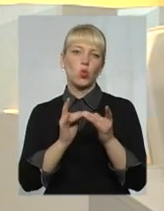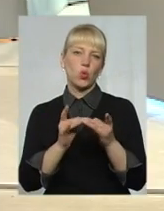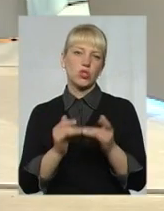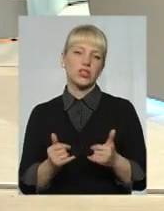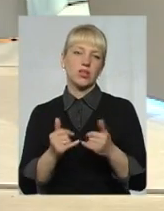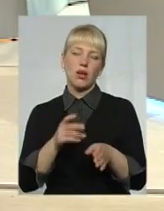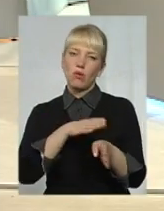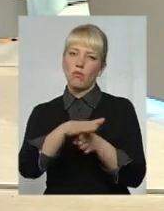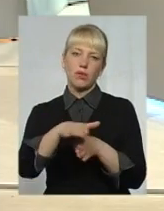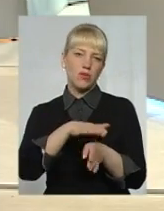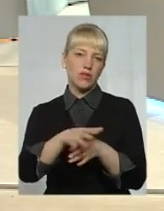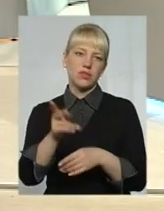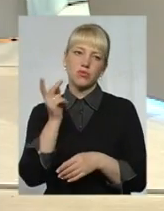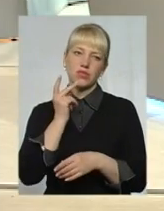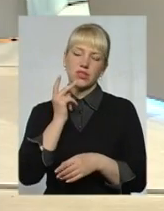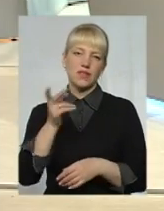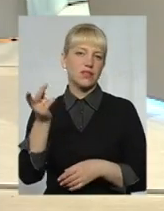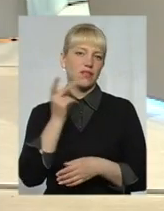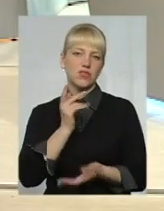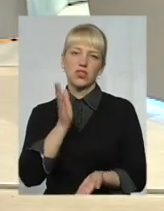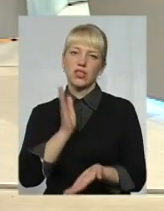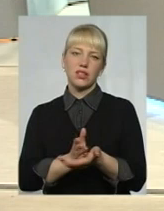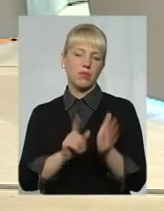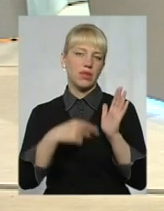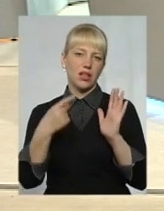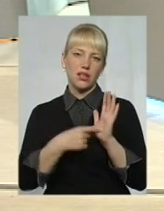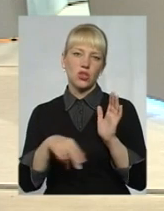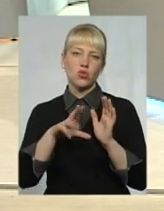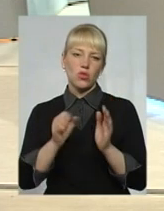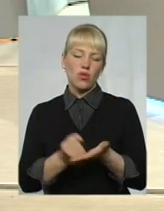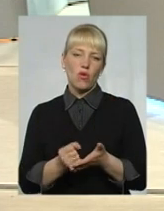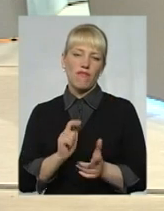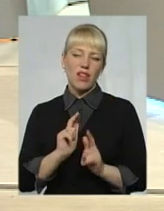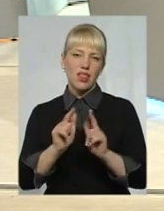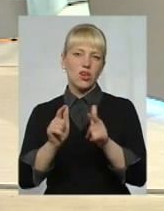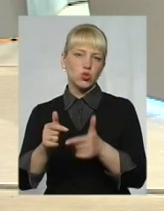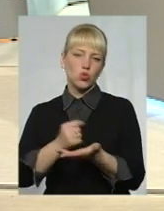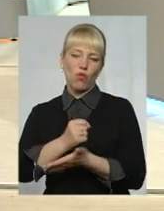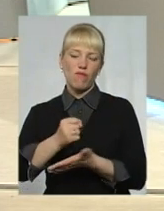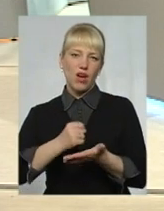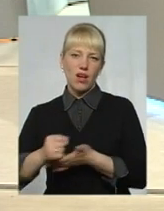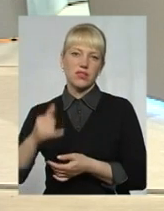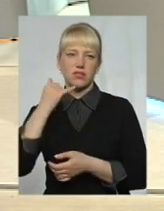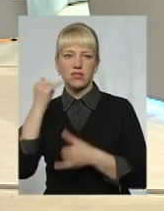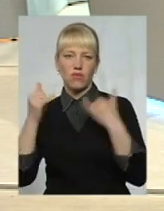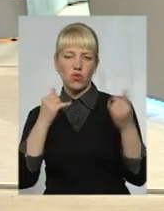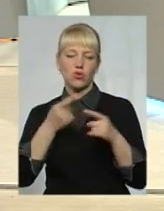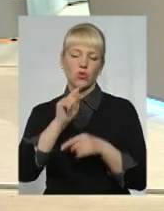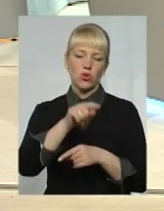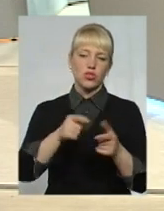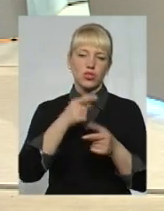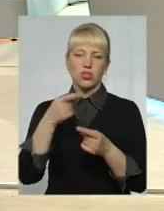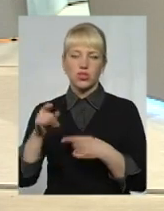Переповнені постійно. Завжди є питання щодо влаштування в той чи інший день, дзвони той чи інший район, що